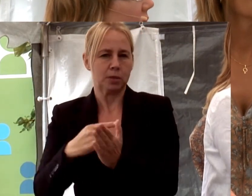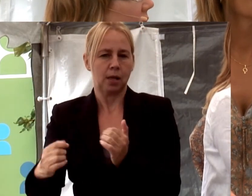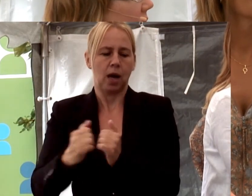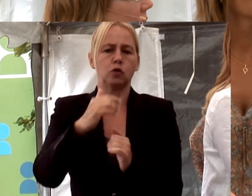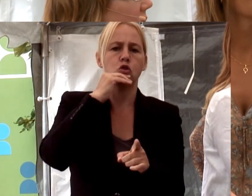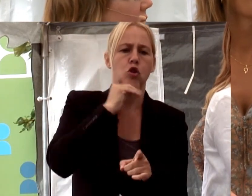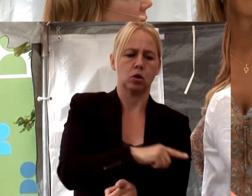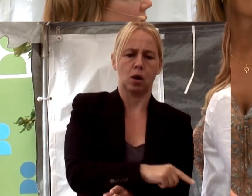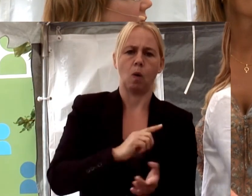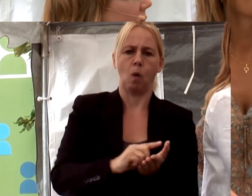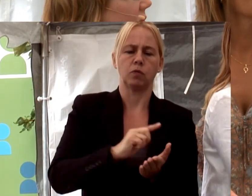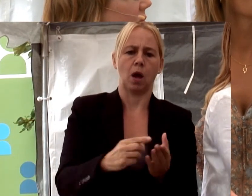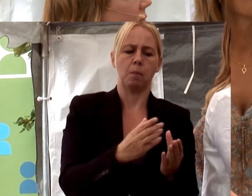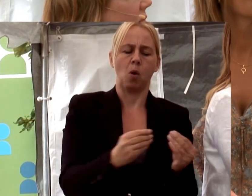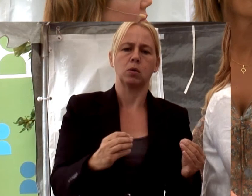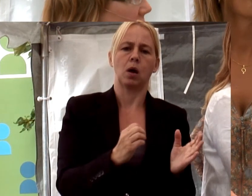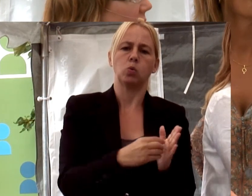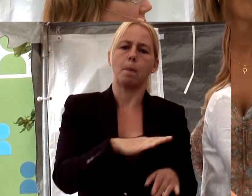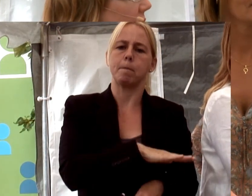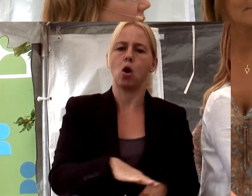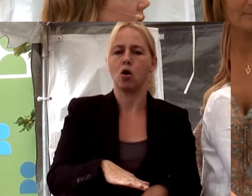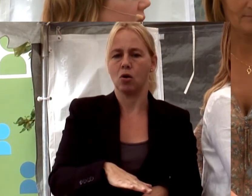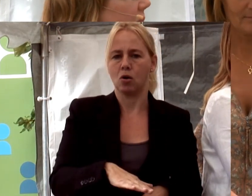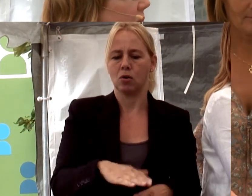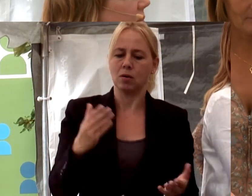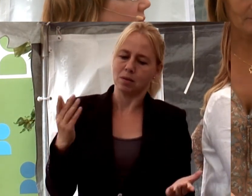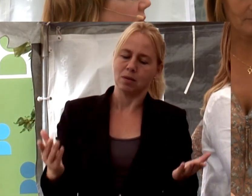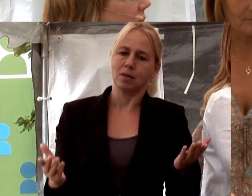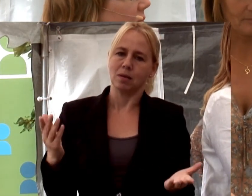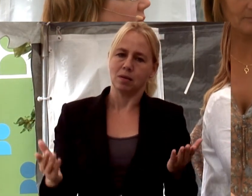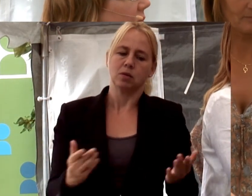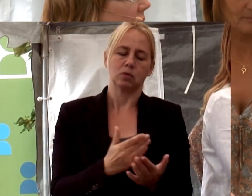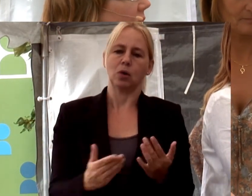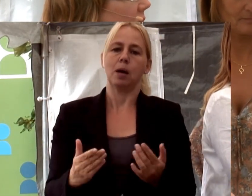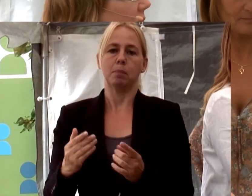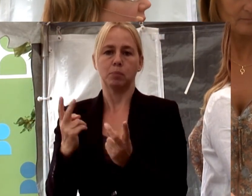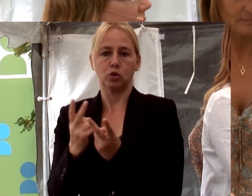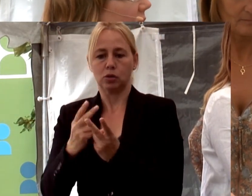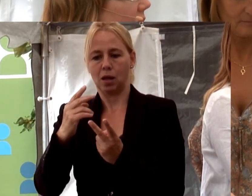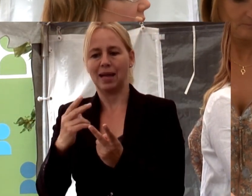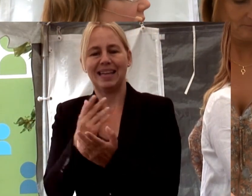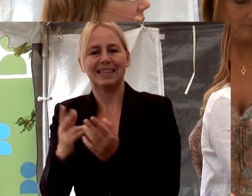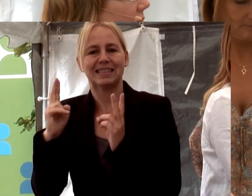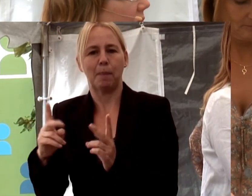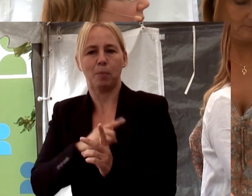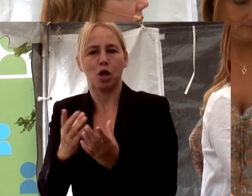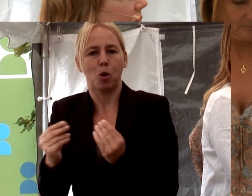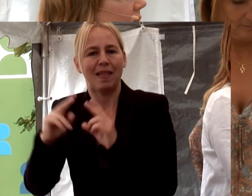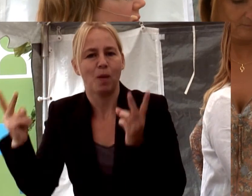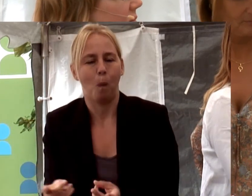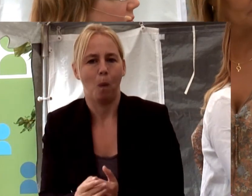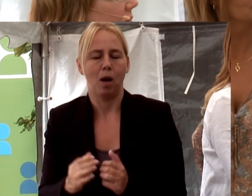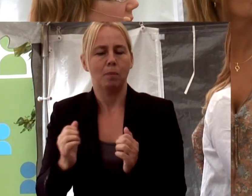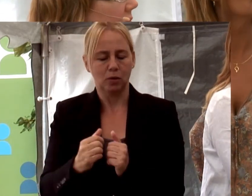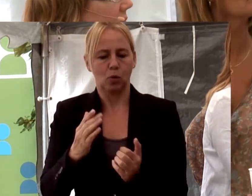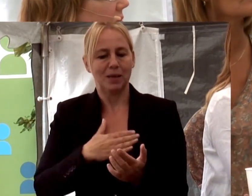yngre är jättemycket mer borta för barn. Så att de är faktiskt färre, mindre borta. Det här är intressant. Och då